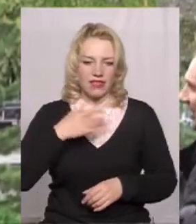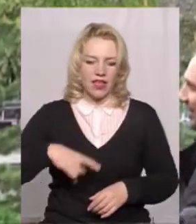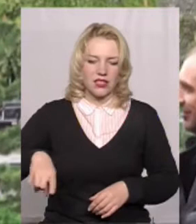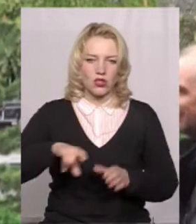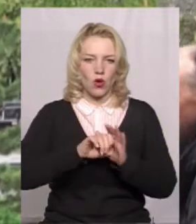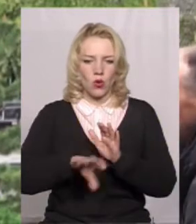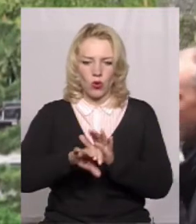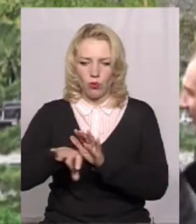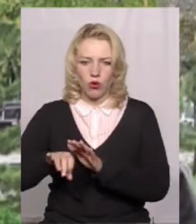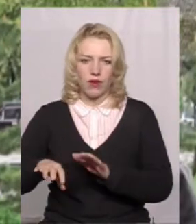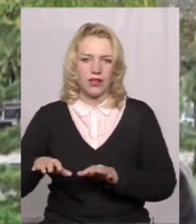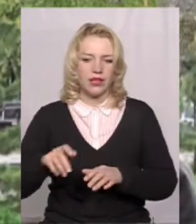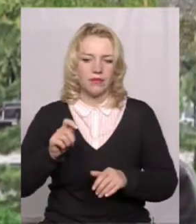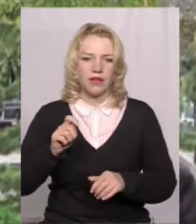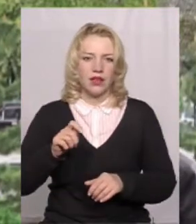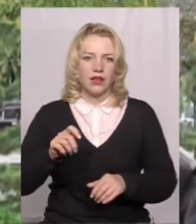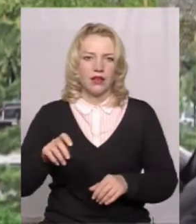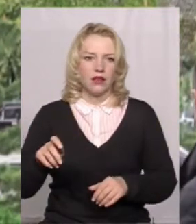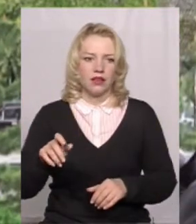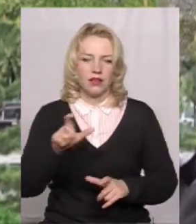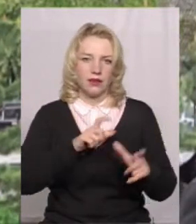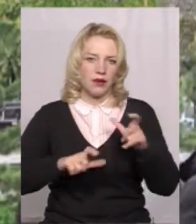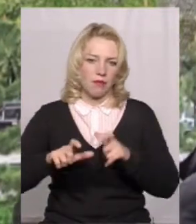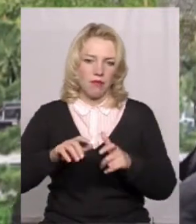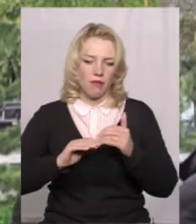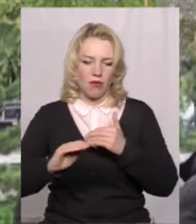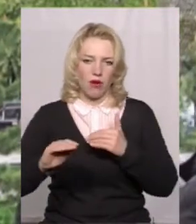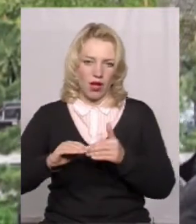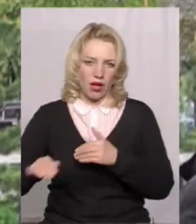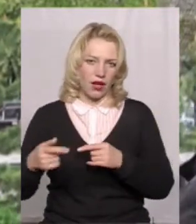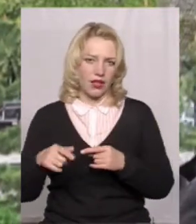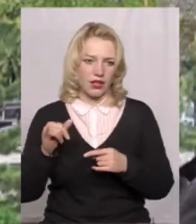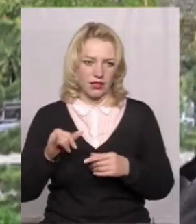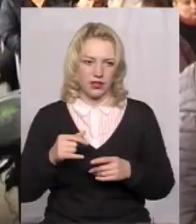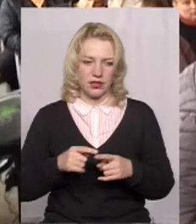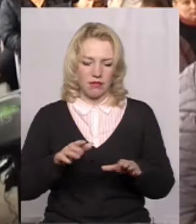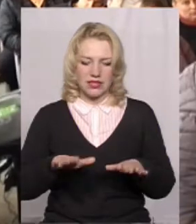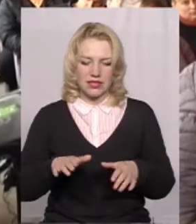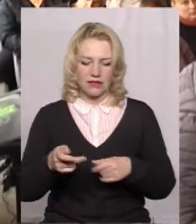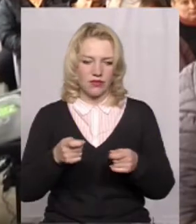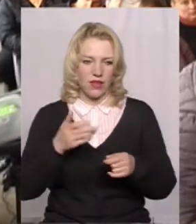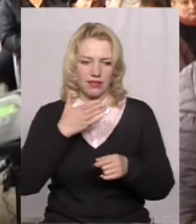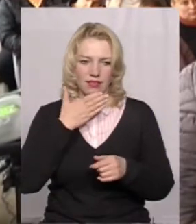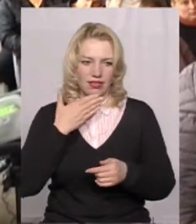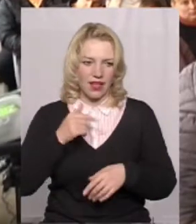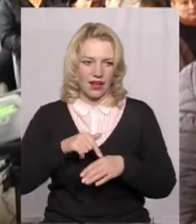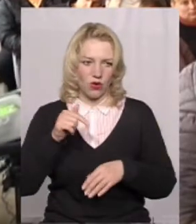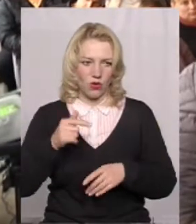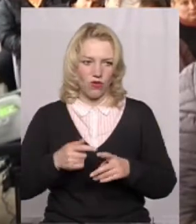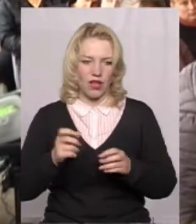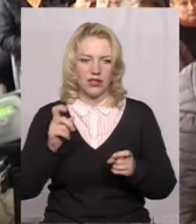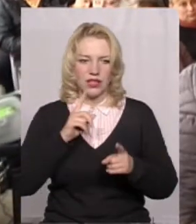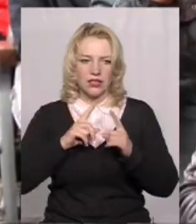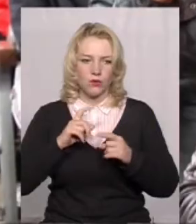органи влади практично належним чином не реагували. На зборах люди вирішили створити